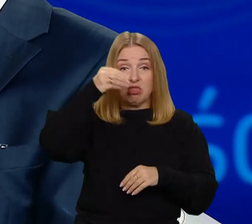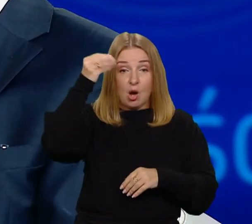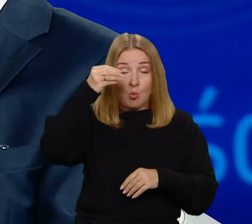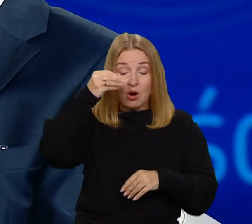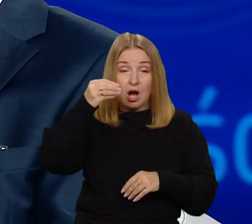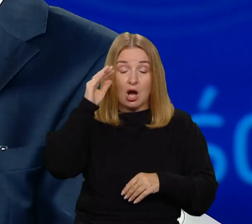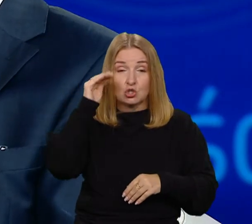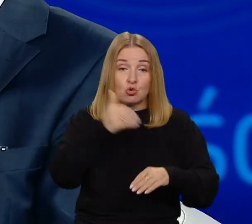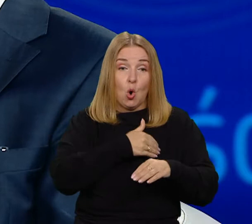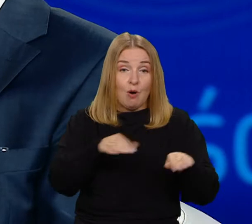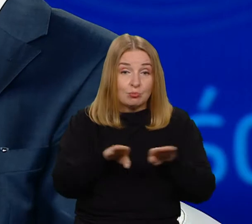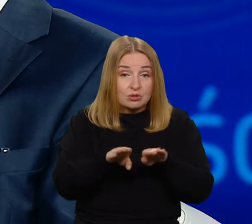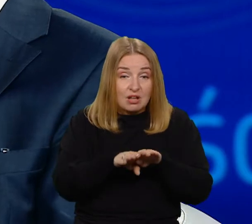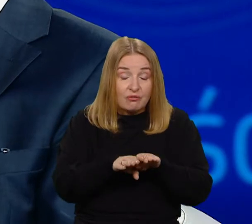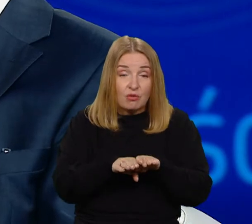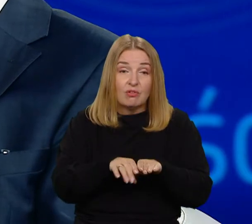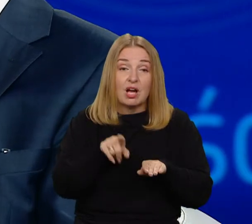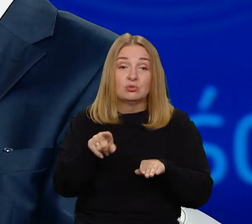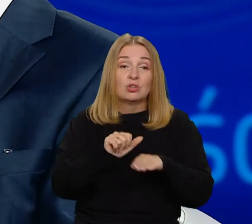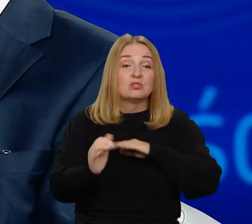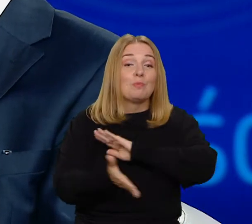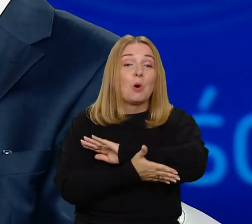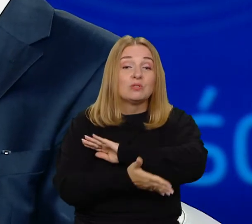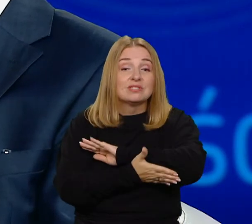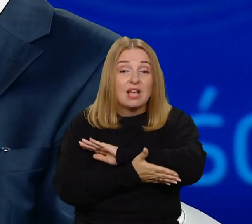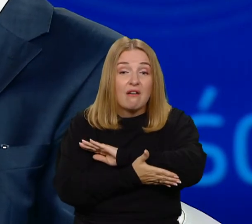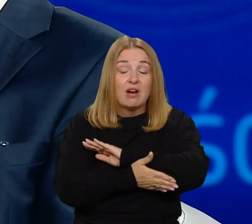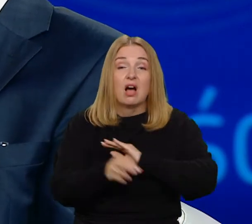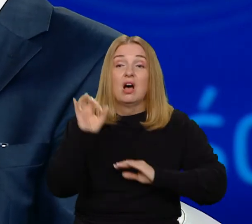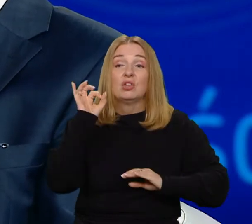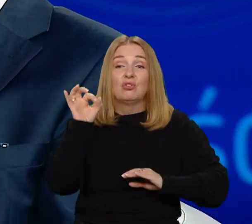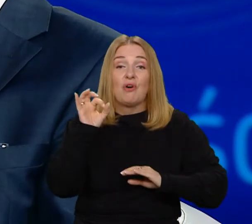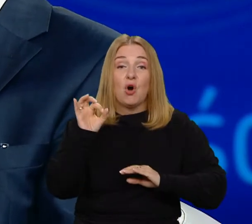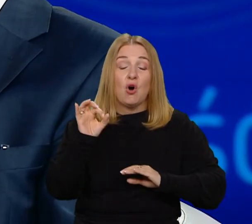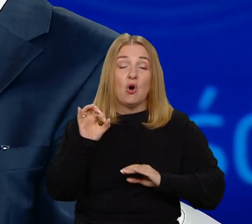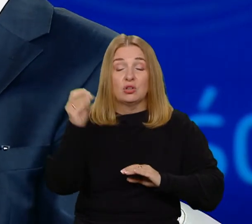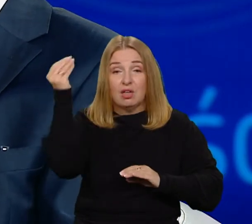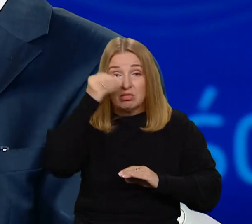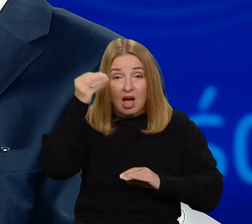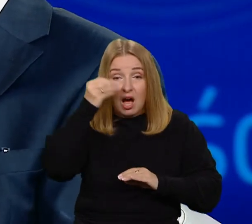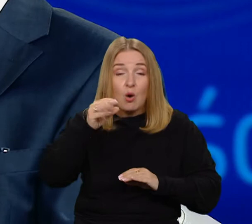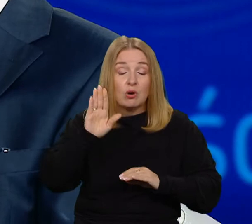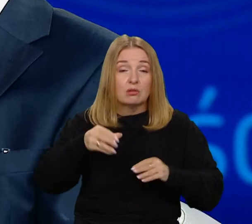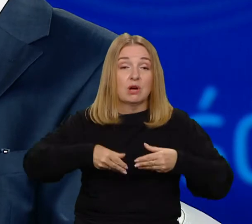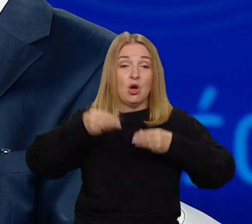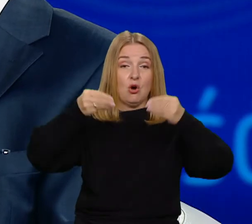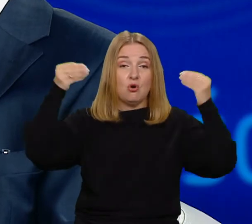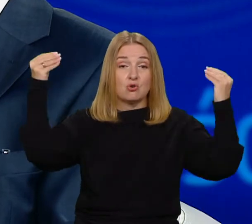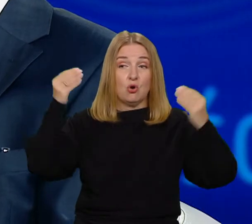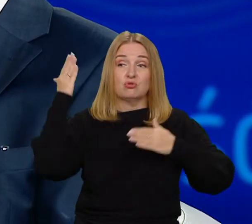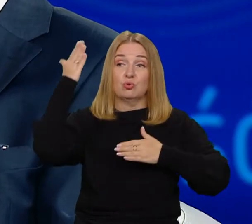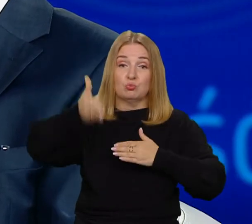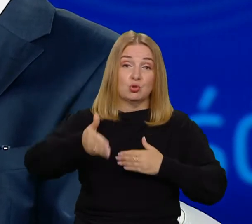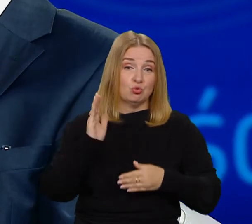jest taką bazą, która pozwala potem pomnażać ten kapitał. Gdyby to odwołać się właśnie do wyobraźni młodzieży, że